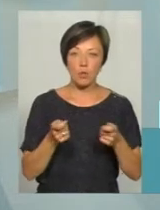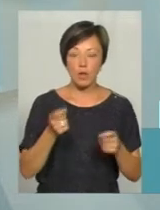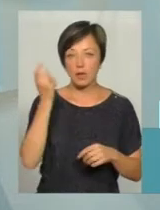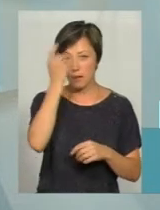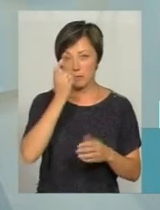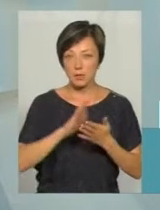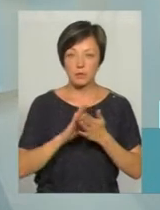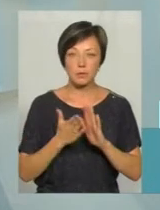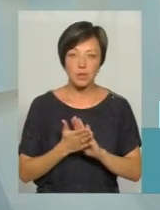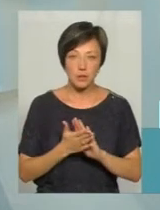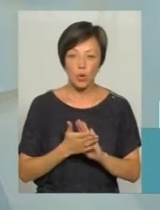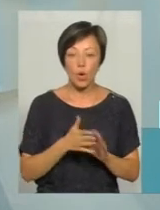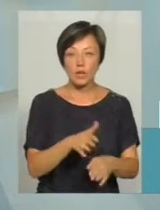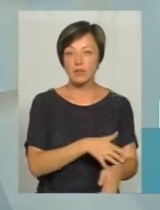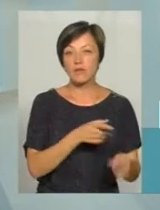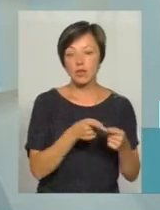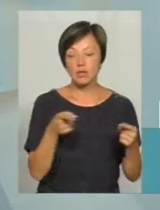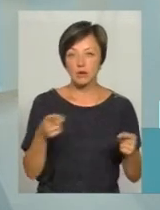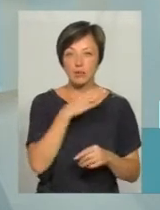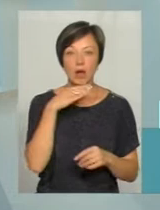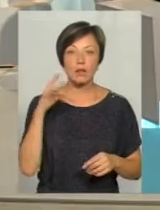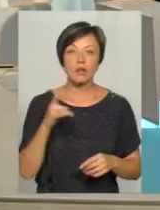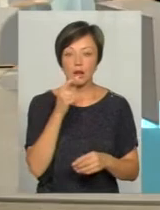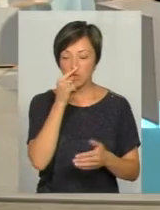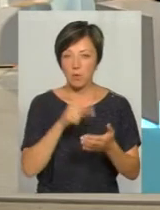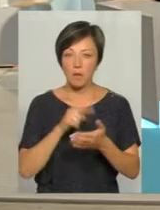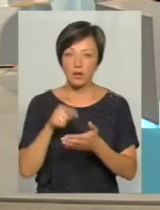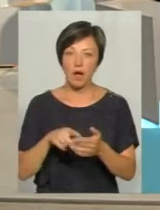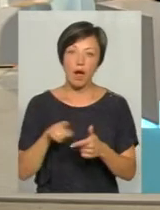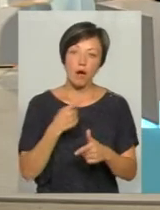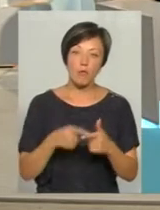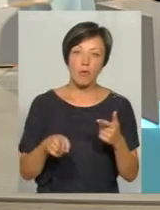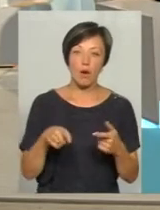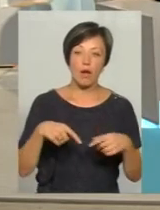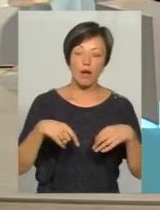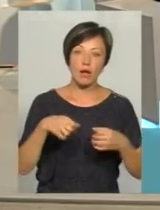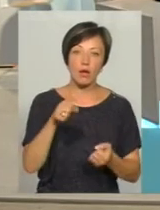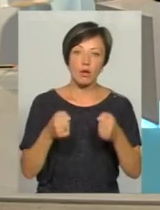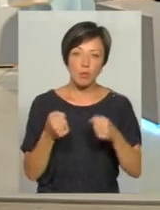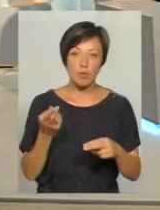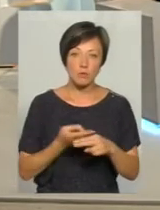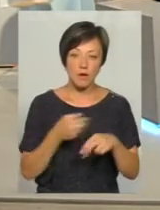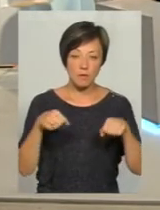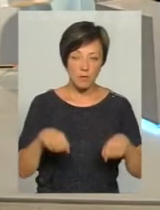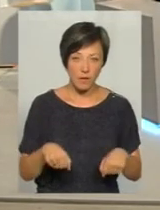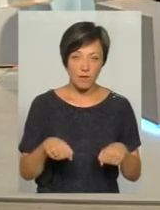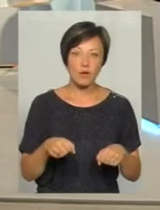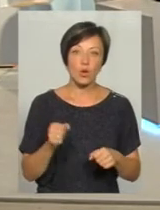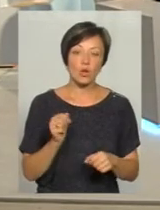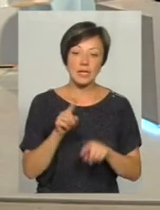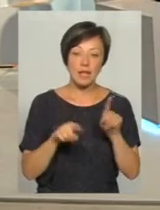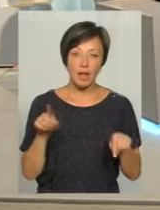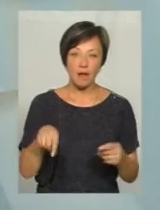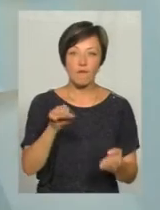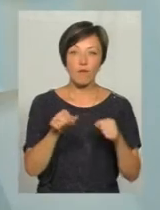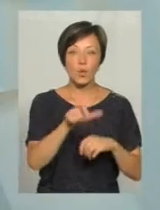тривалий час, багато разів попадається, або керує, будучи позбавленою права керувати, то до деяких